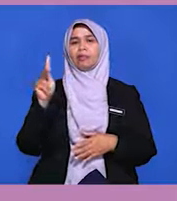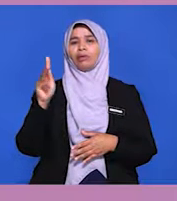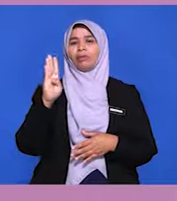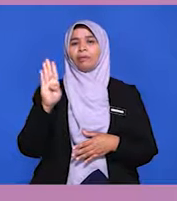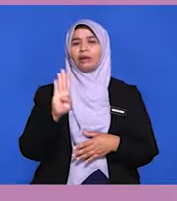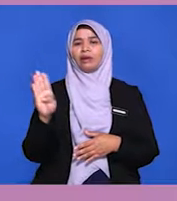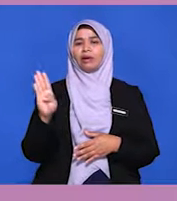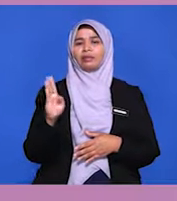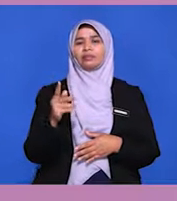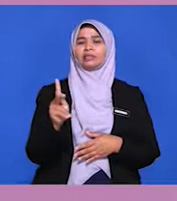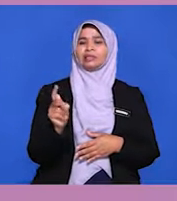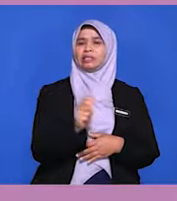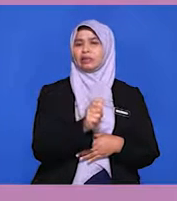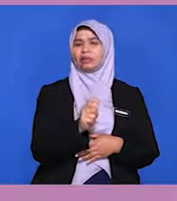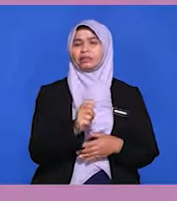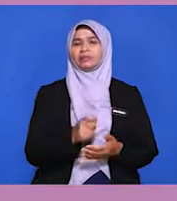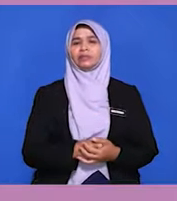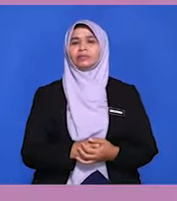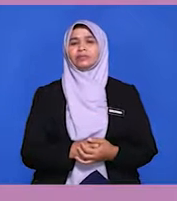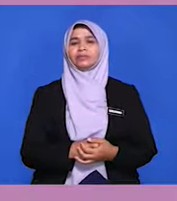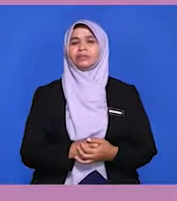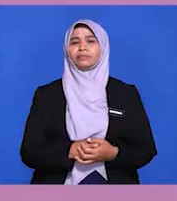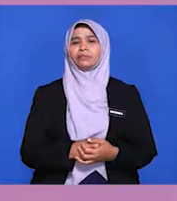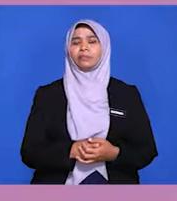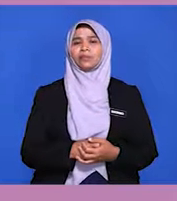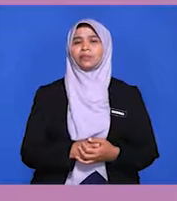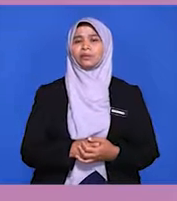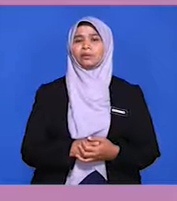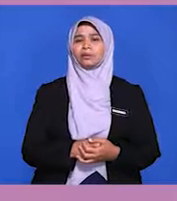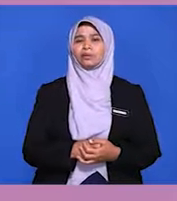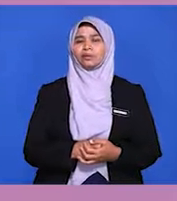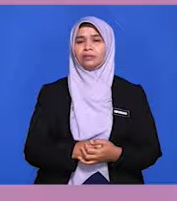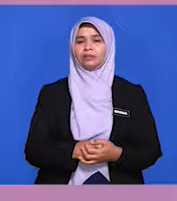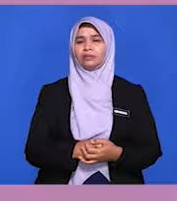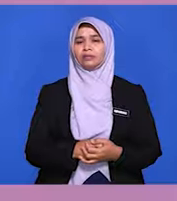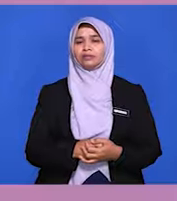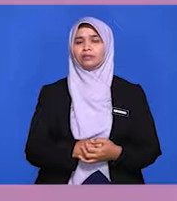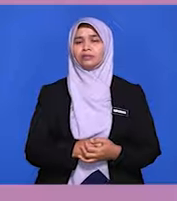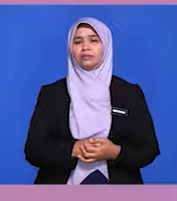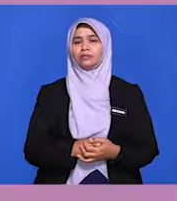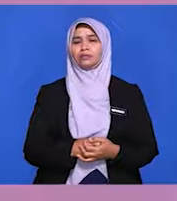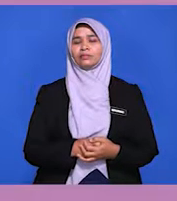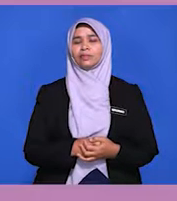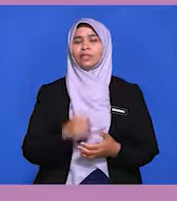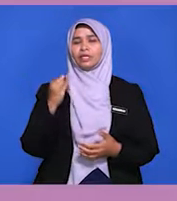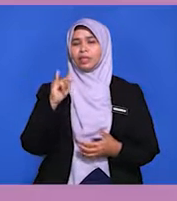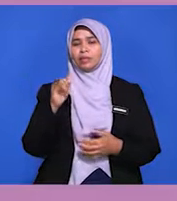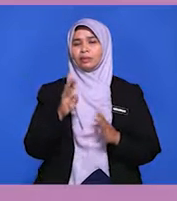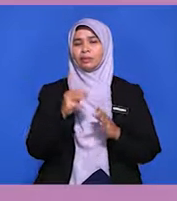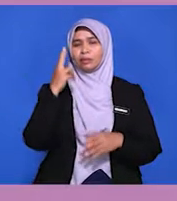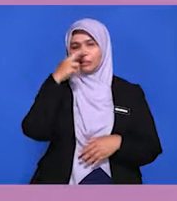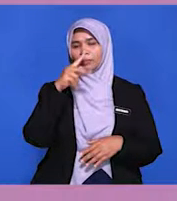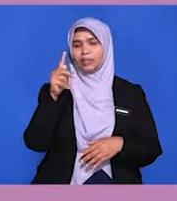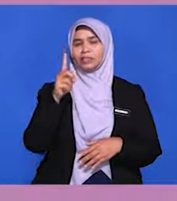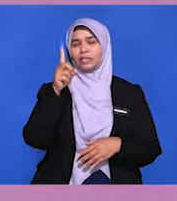timur. Blok barat adalah negara demokrasi, manakala blok timur adalah negara komunis. Ia merupakan satu